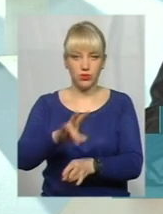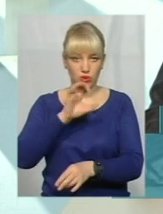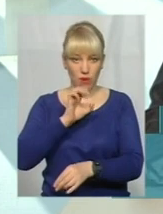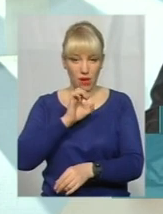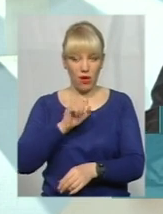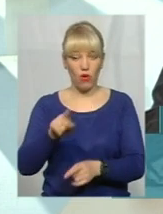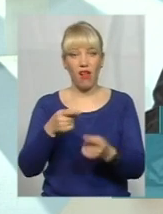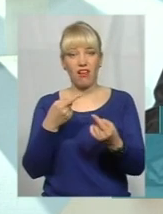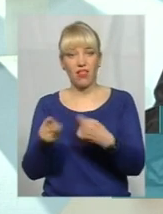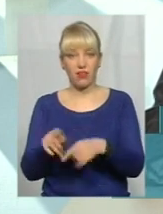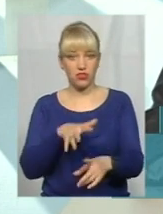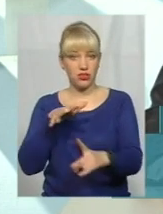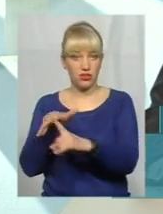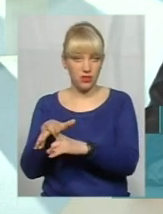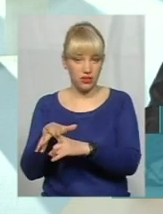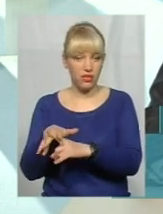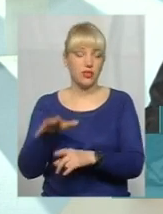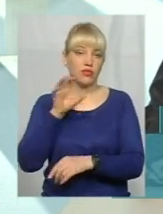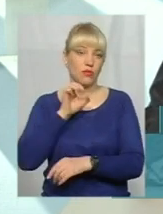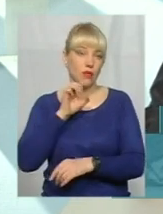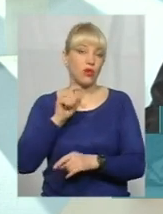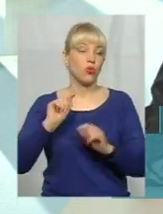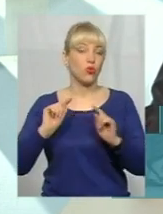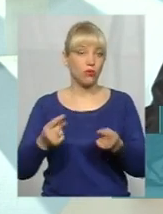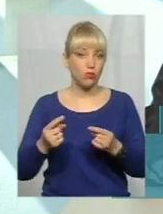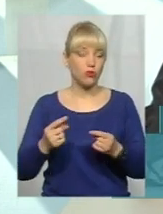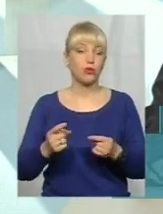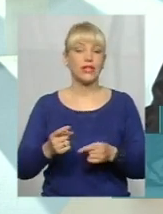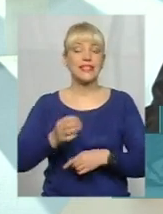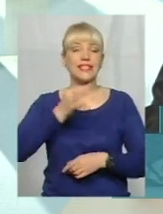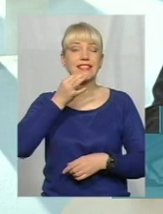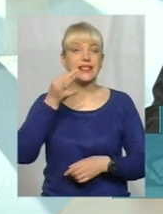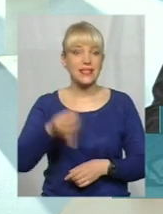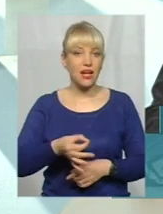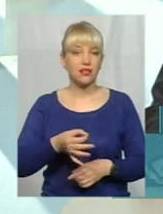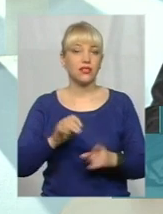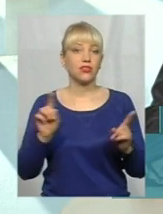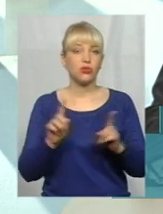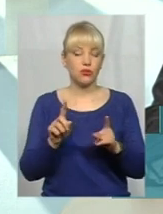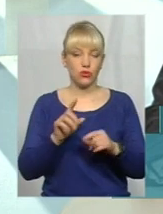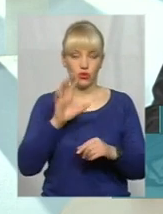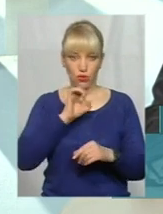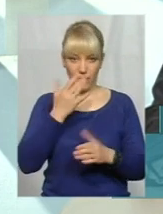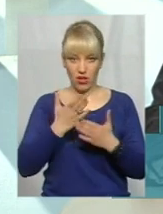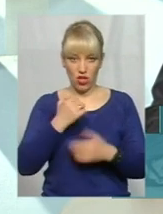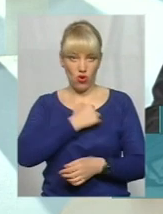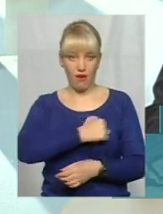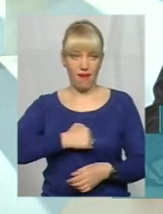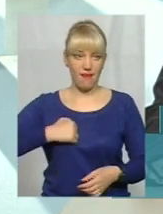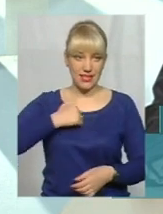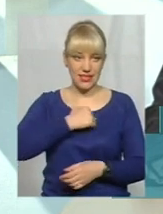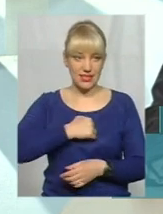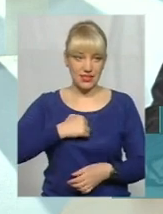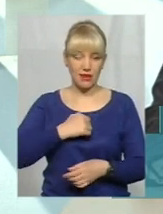зовсім на інших. Тому сказати, що якщо собака проявляє якусь агресію,